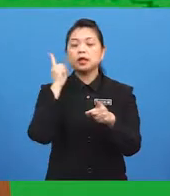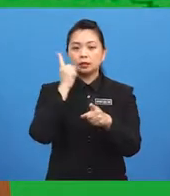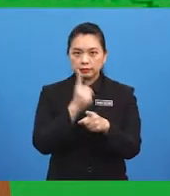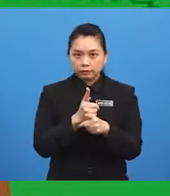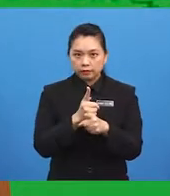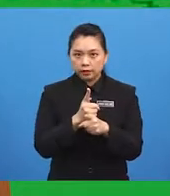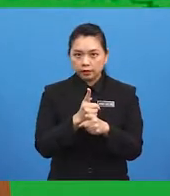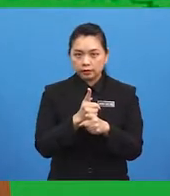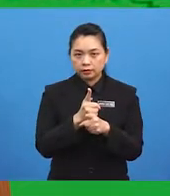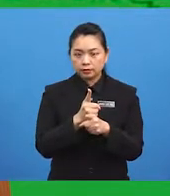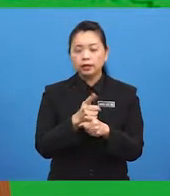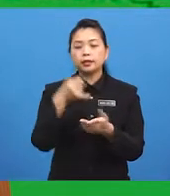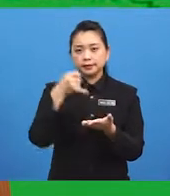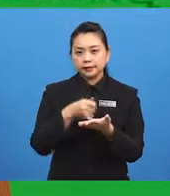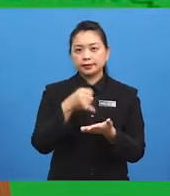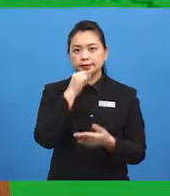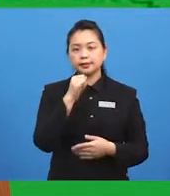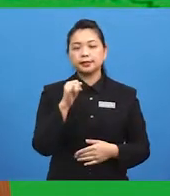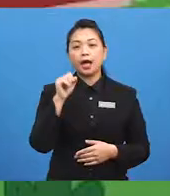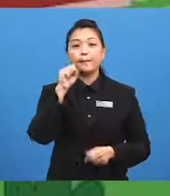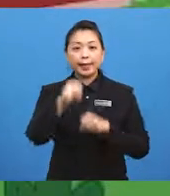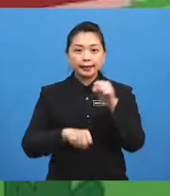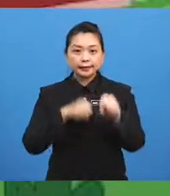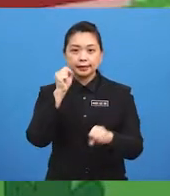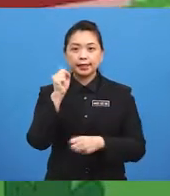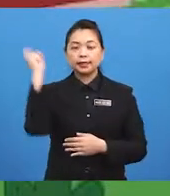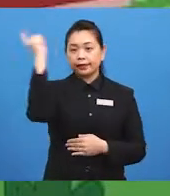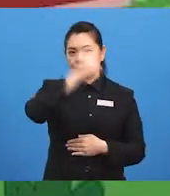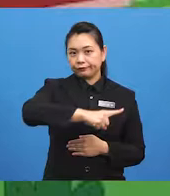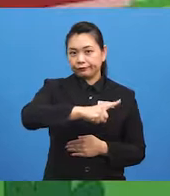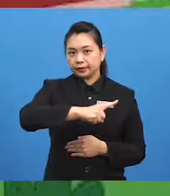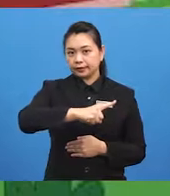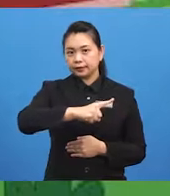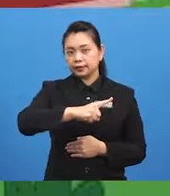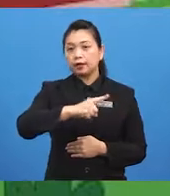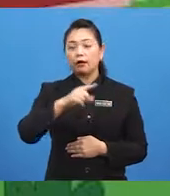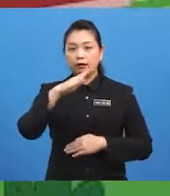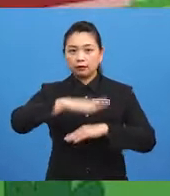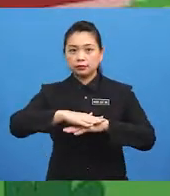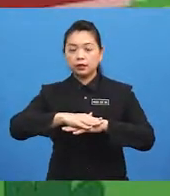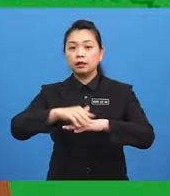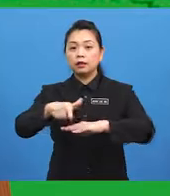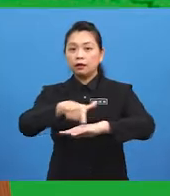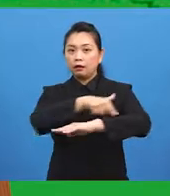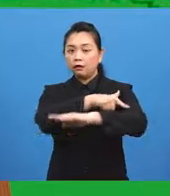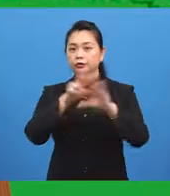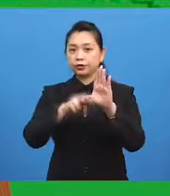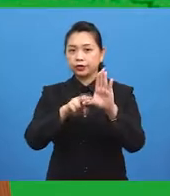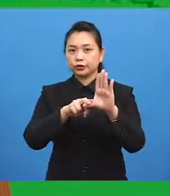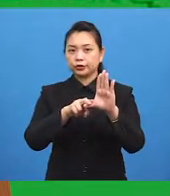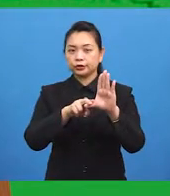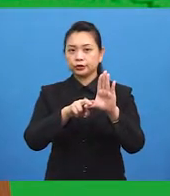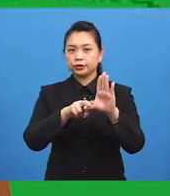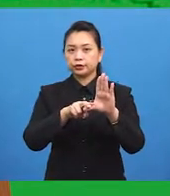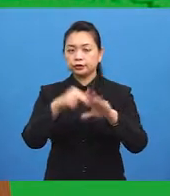Right, YOLO. It's the bicycle. It's in front... ...of the lawn chair. The next